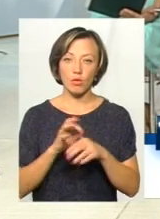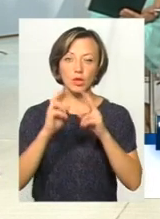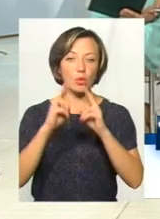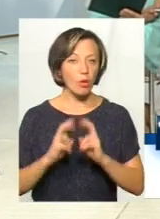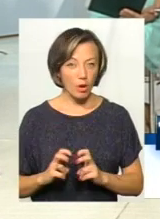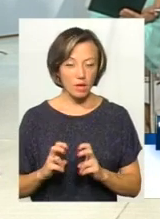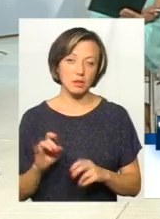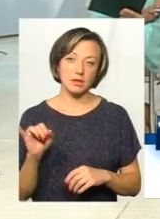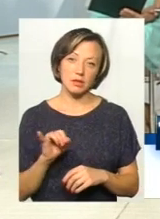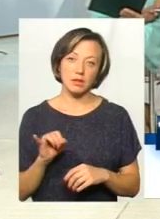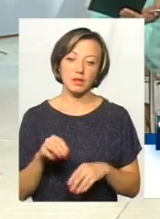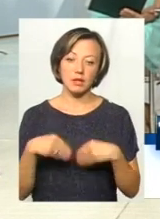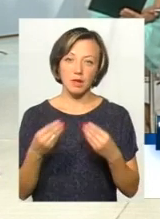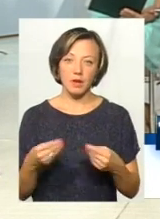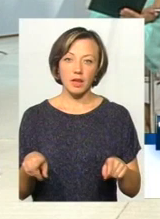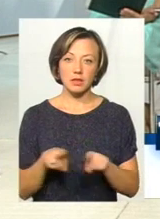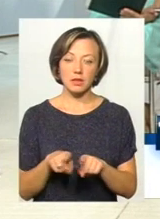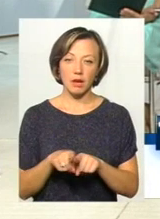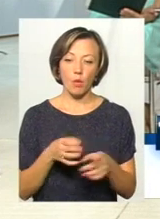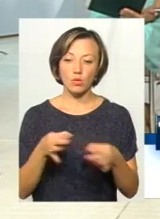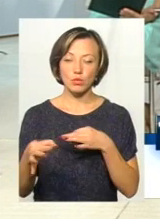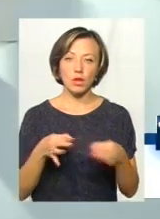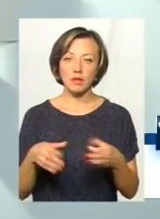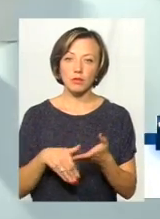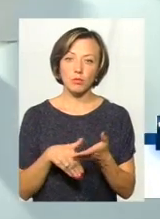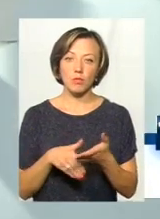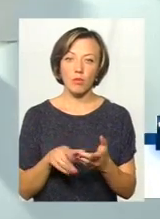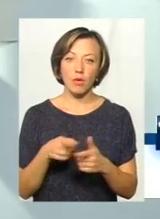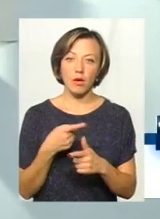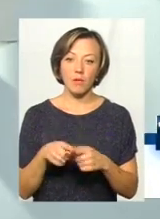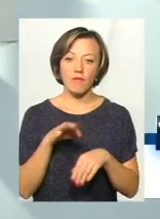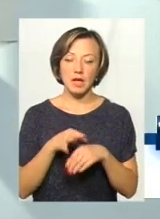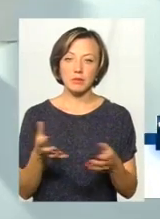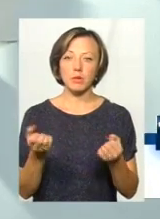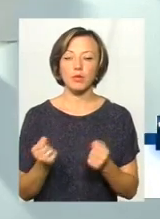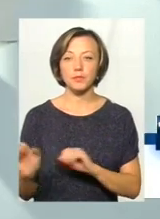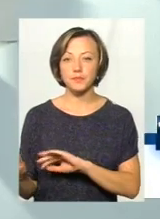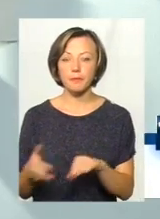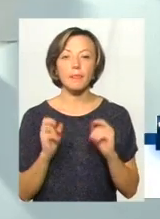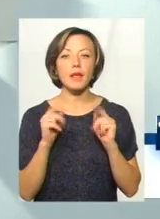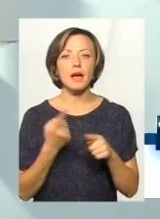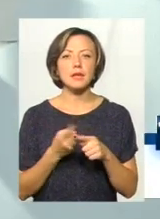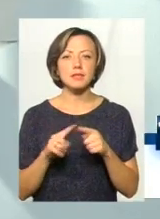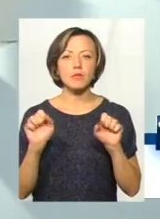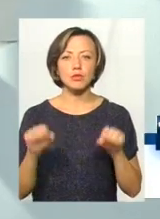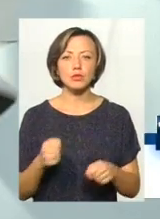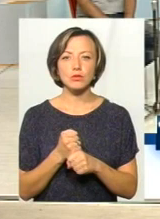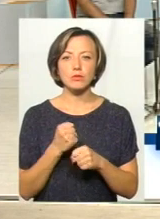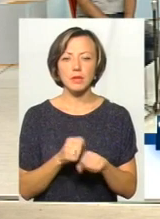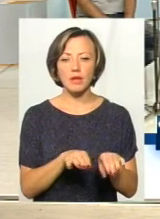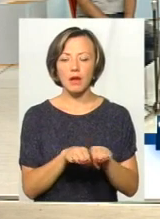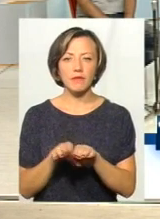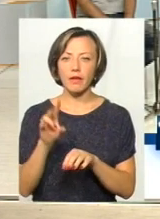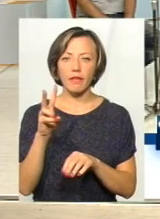огляди. І надавати таким чином консультативну допомогу, або весь такий лікар. Як це можна зробити на рівні, не